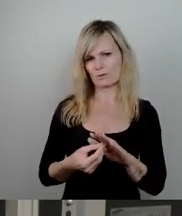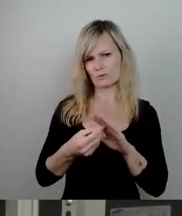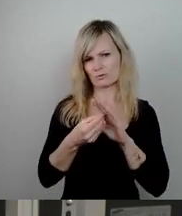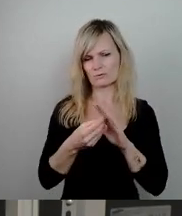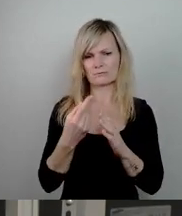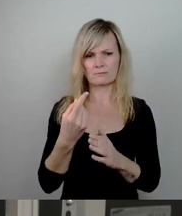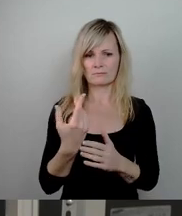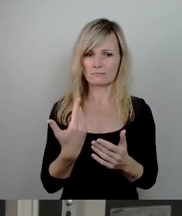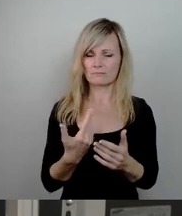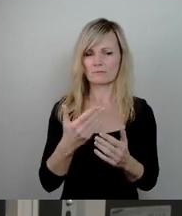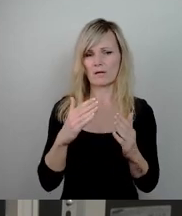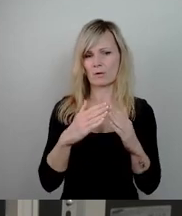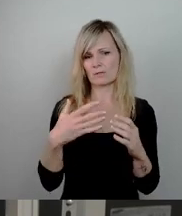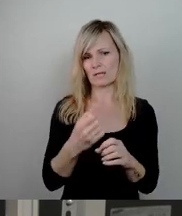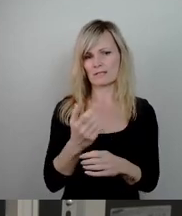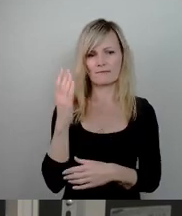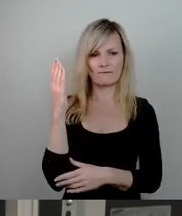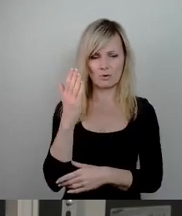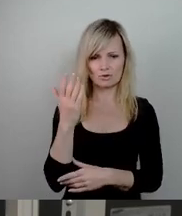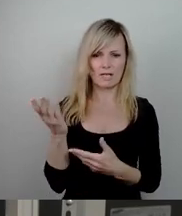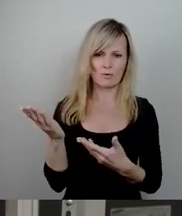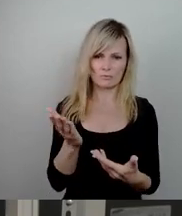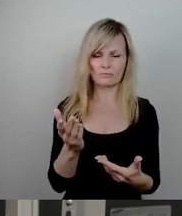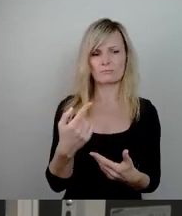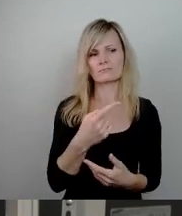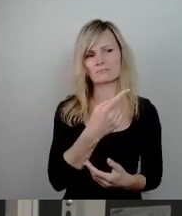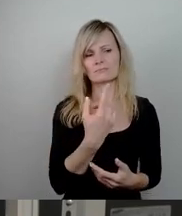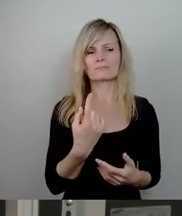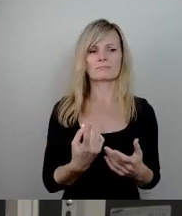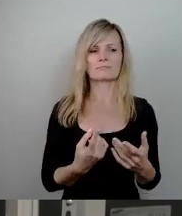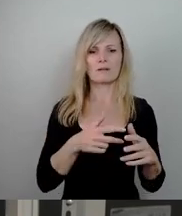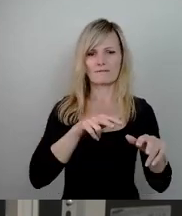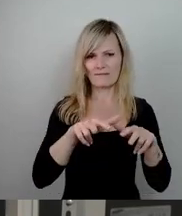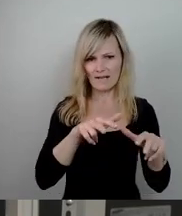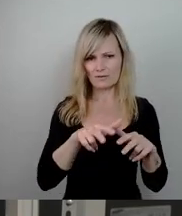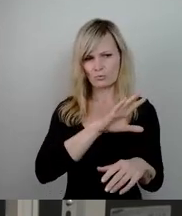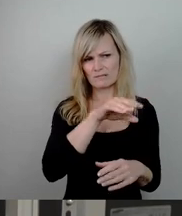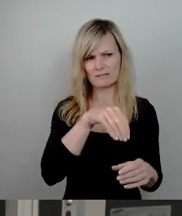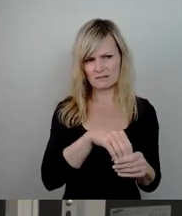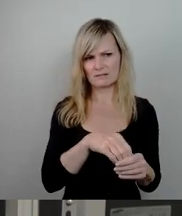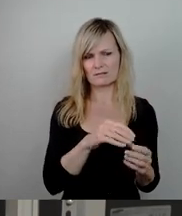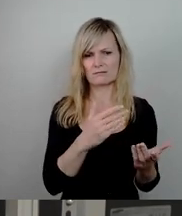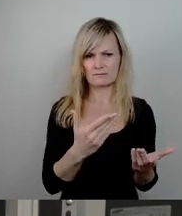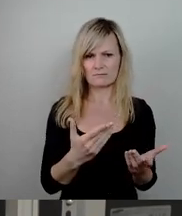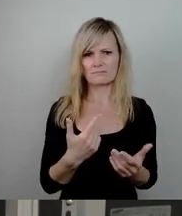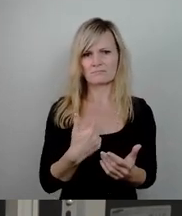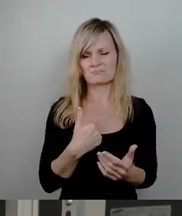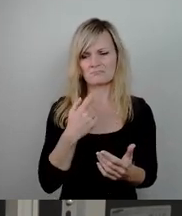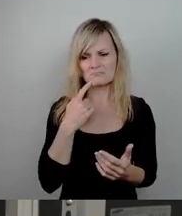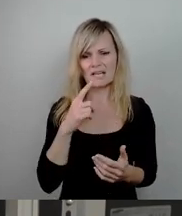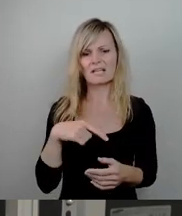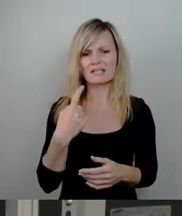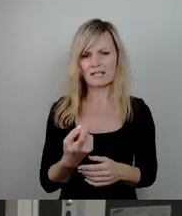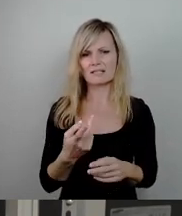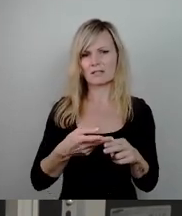Haushaltsvorstellung das mit auch von der Verwaltung quasi passiert. Ich gehe jetzt davon aus, dass dann im nächsten Doppelhaushalt da einfach die sechs